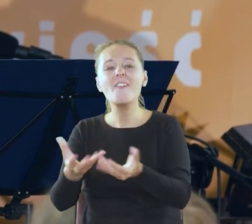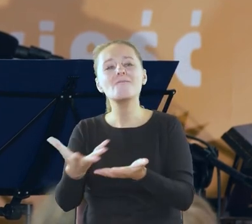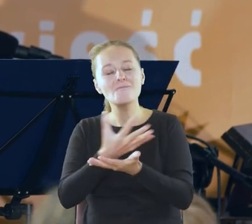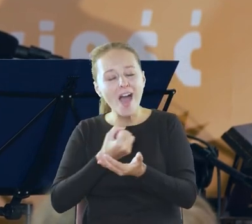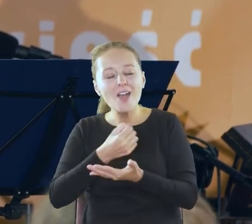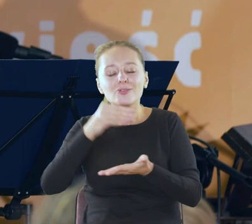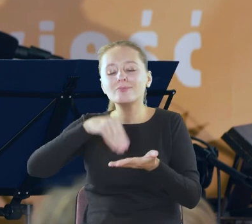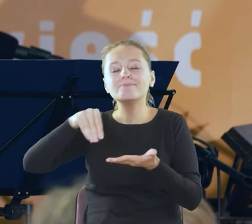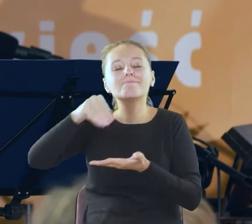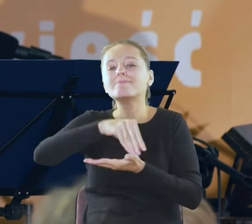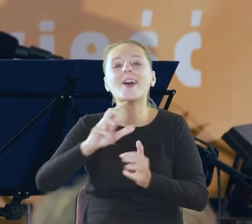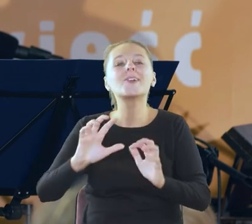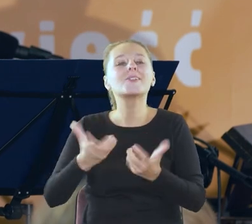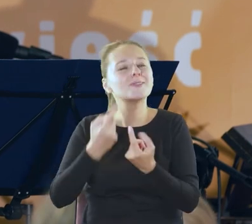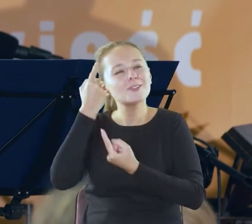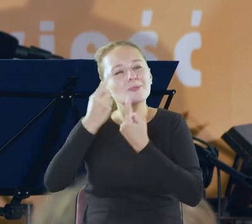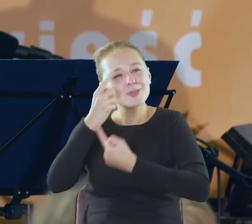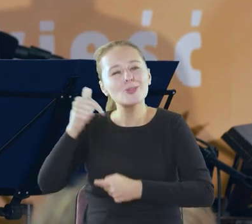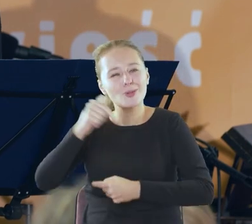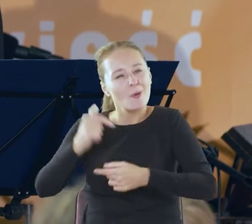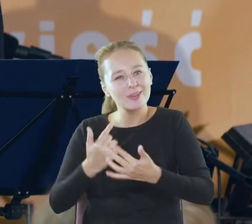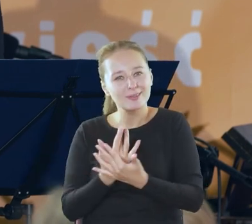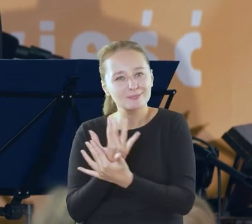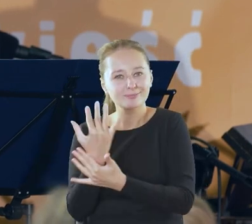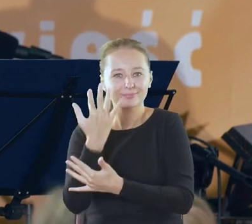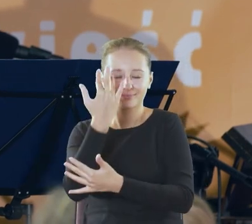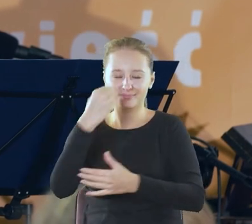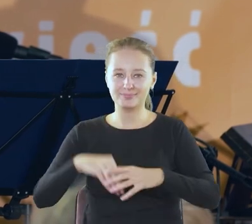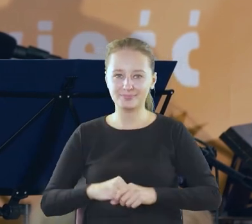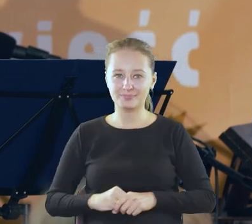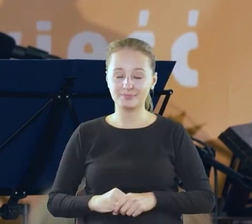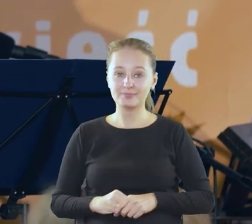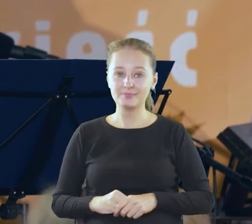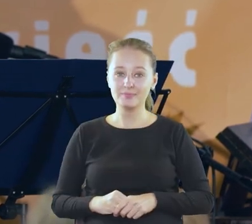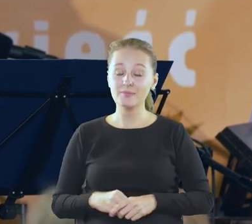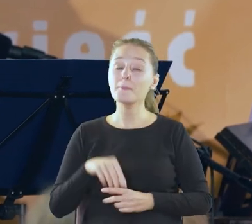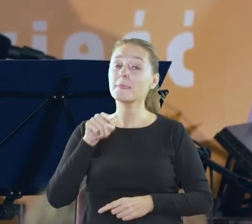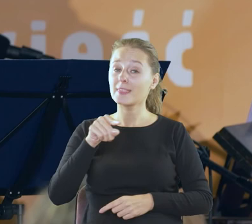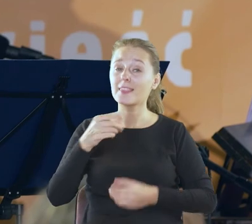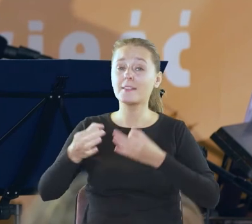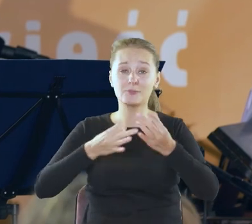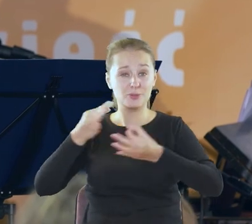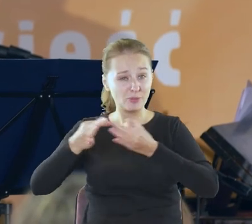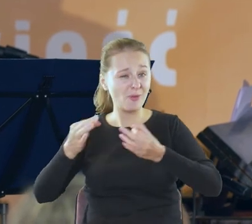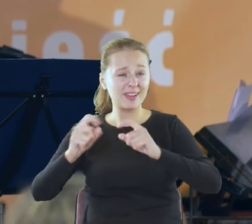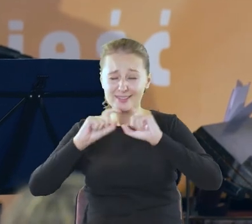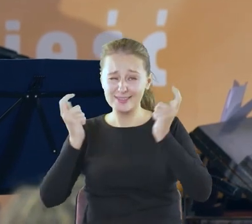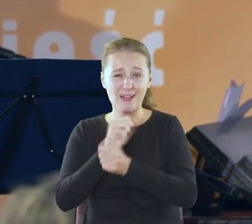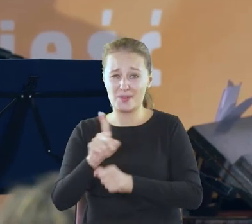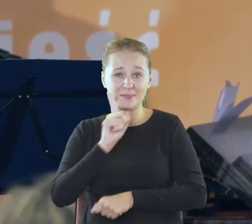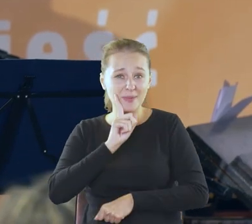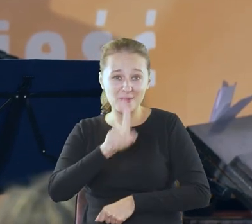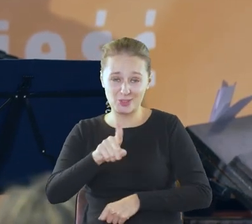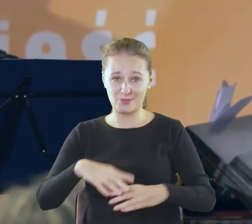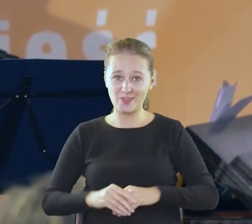gdzie uważacie że powinny wyrosnąć i to jest o tym że cała ta historia jest prawdziwa bo one naprawdę